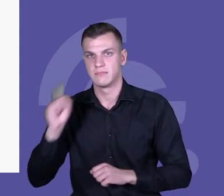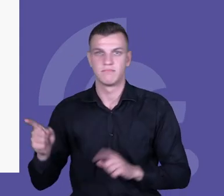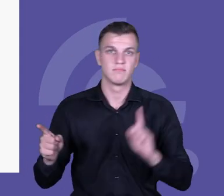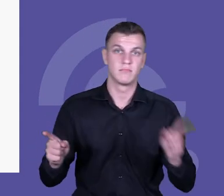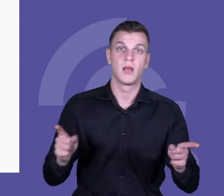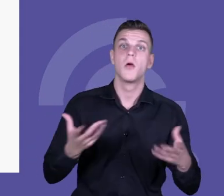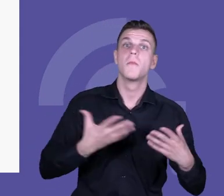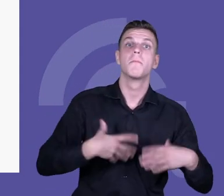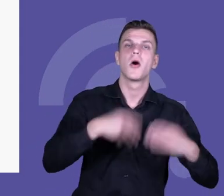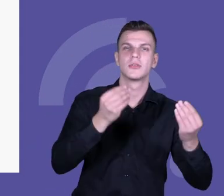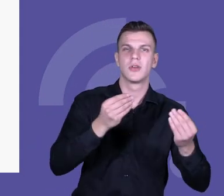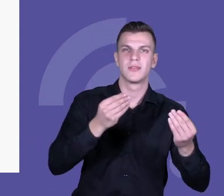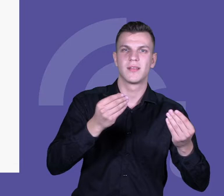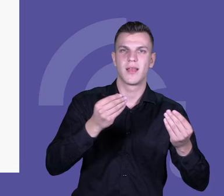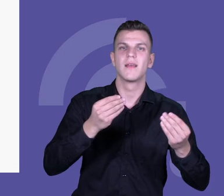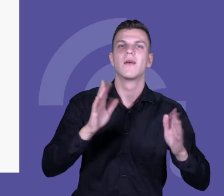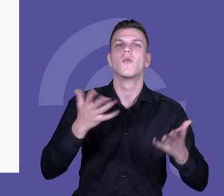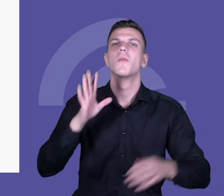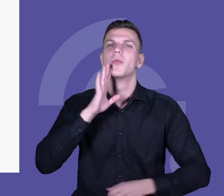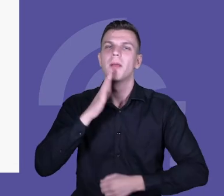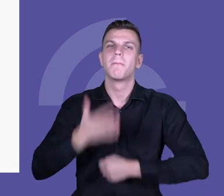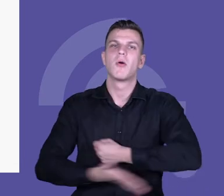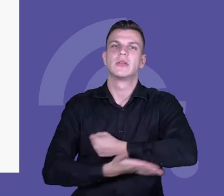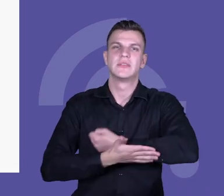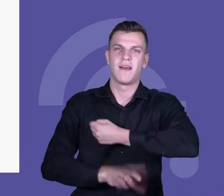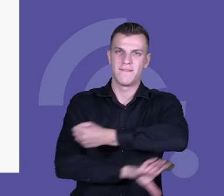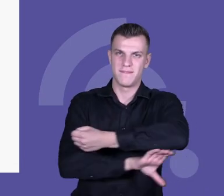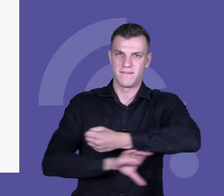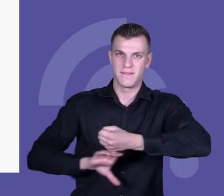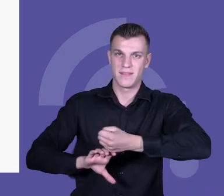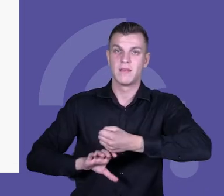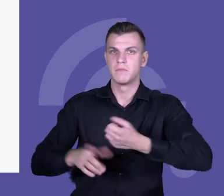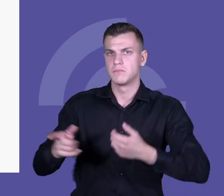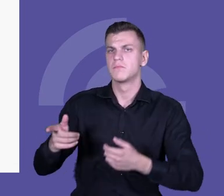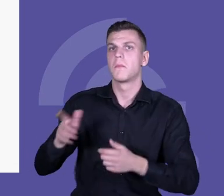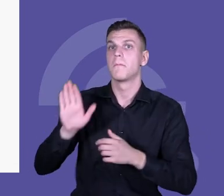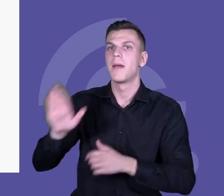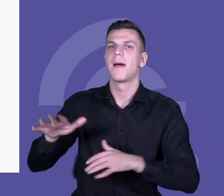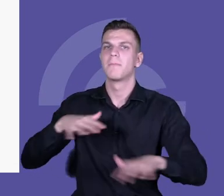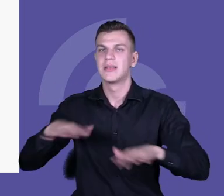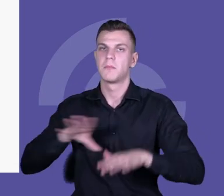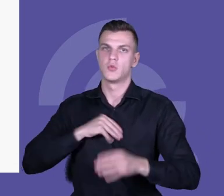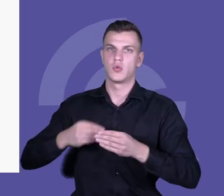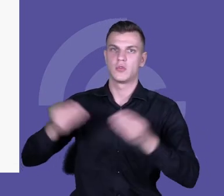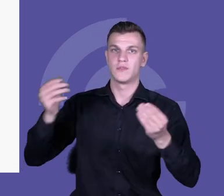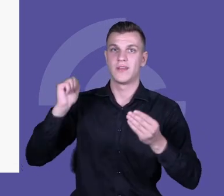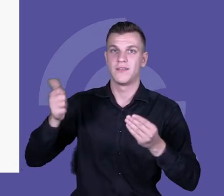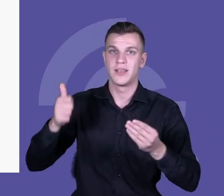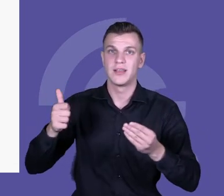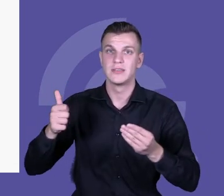procesu, tam, gdzie budujemy podstawy pod rozwój kompetencji, przekazujemy jakąś wiedzę